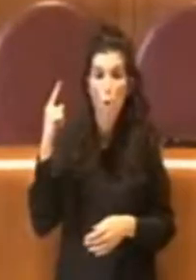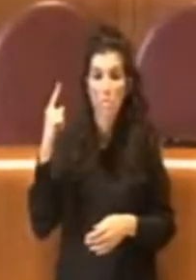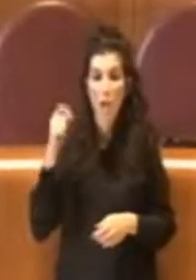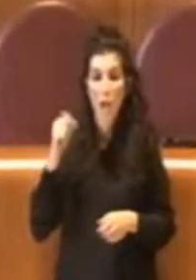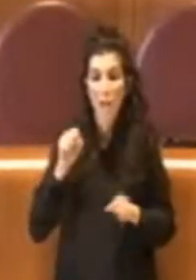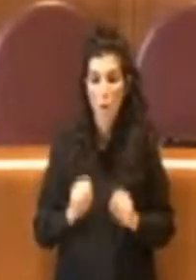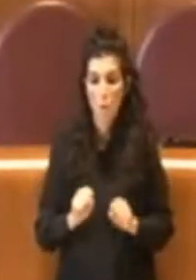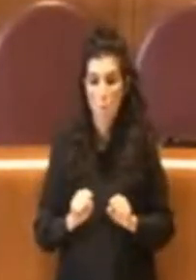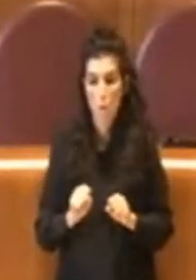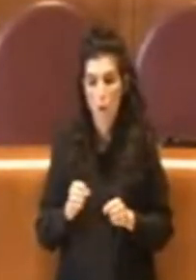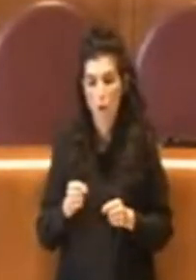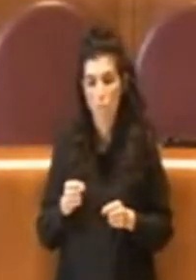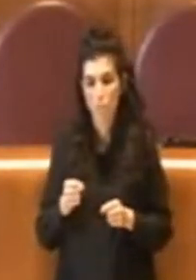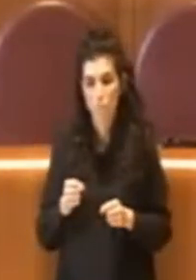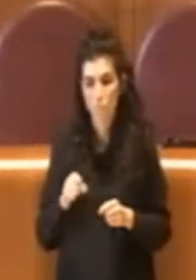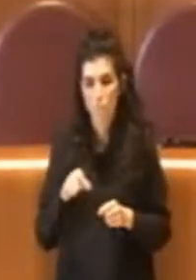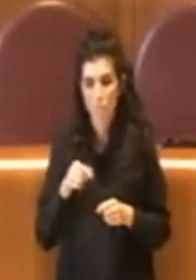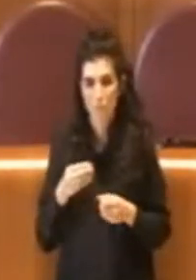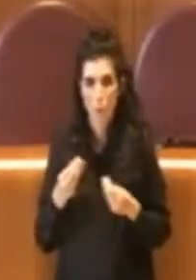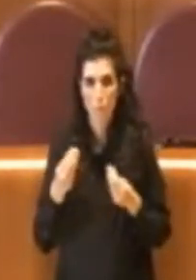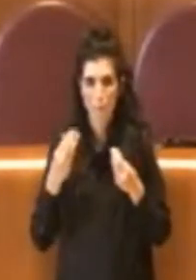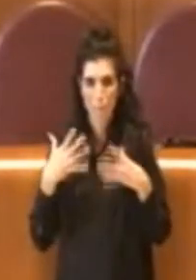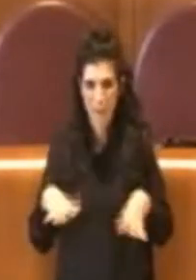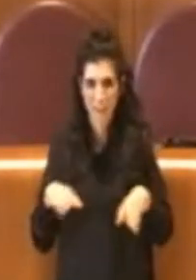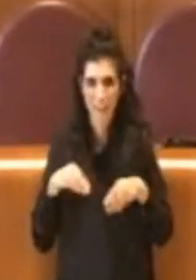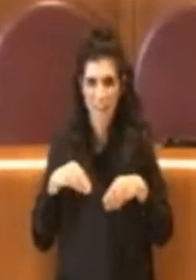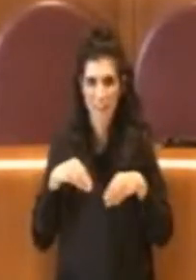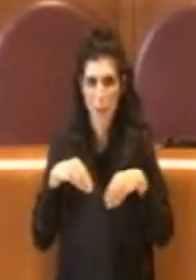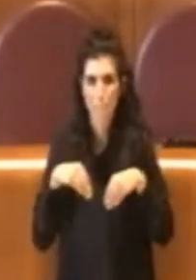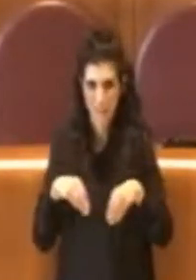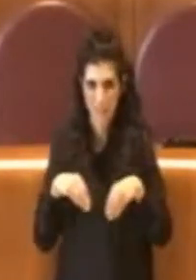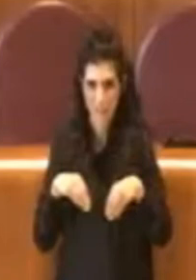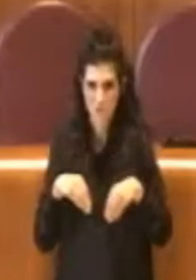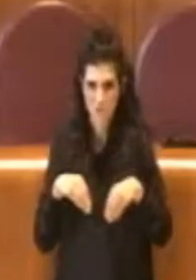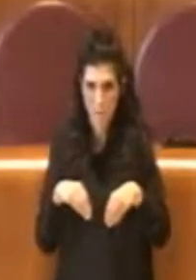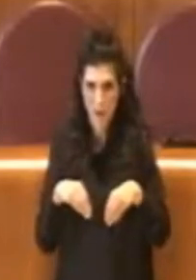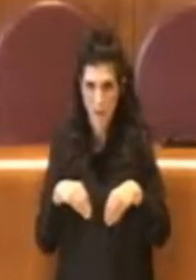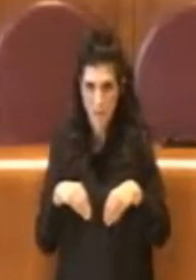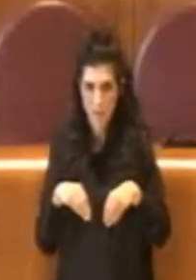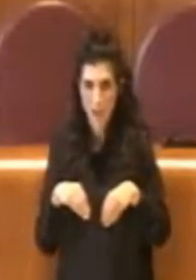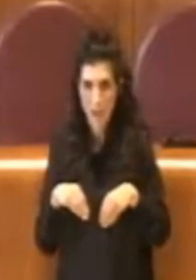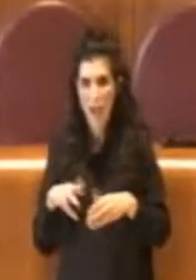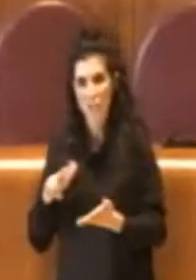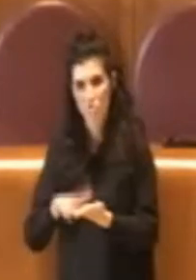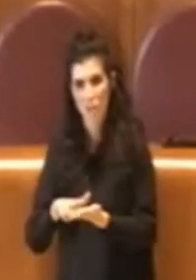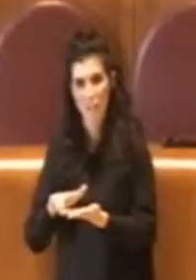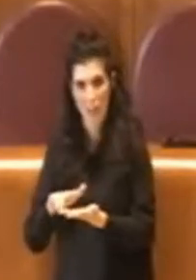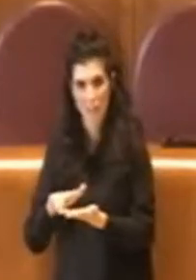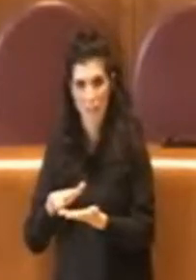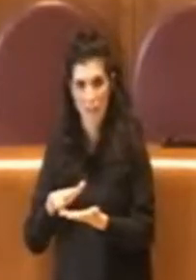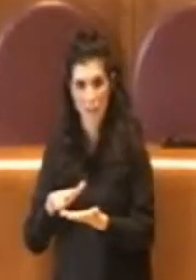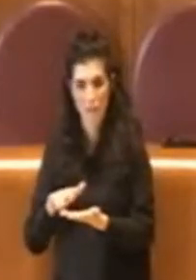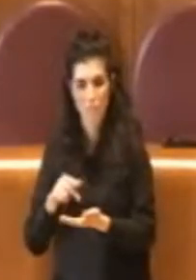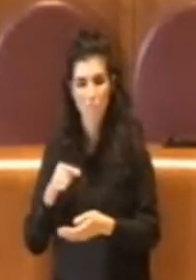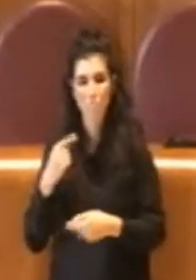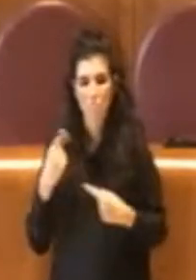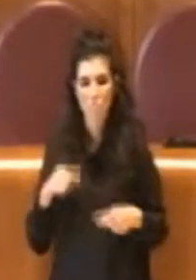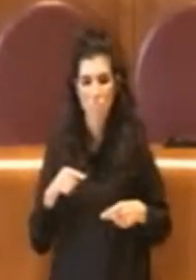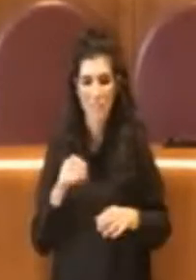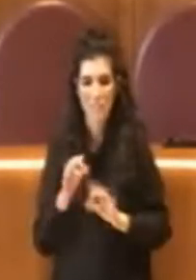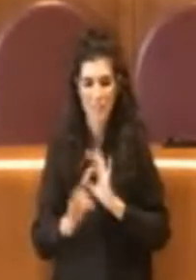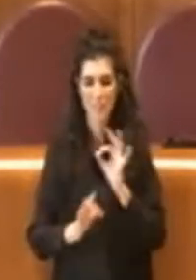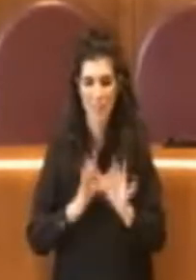copertura di eventuali perdite delle partecipate, oltre quelle accertate, questo effettivamente è un qualche cosa,